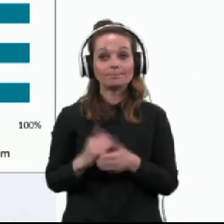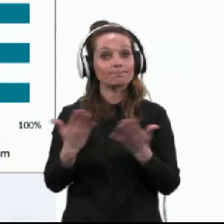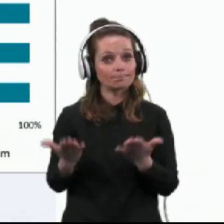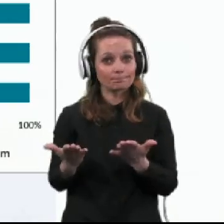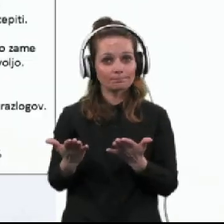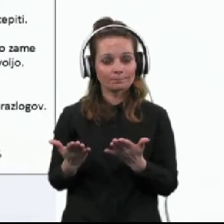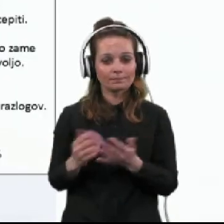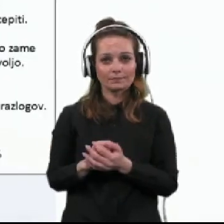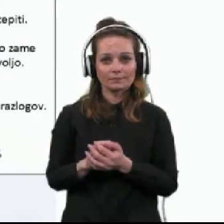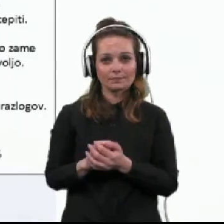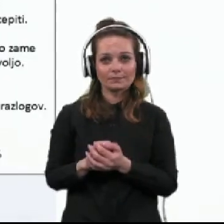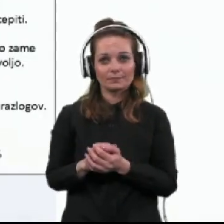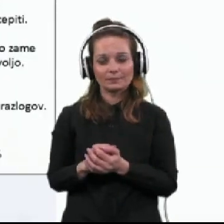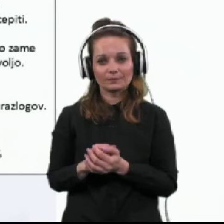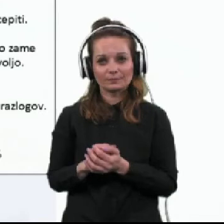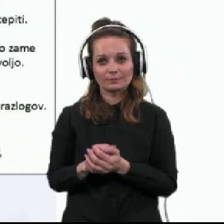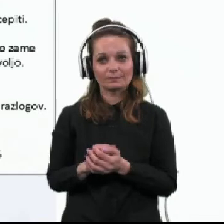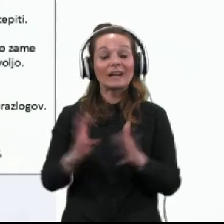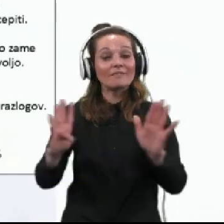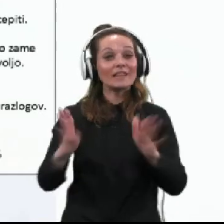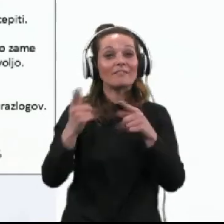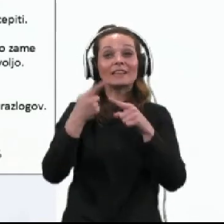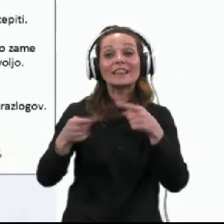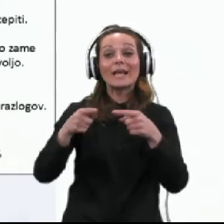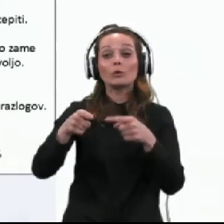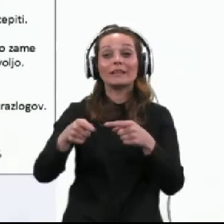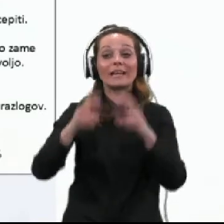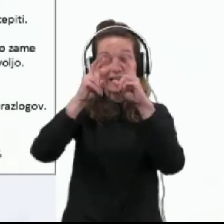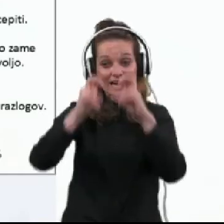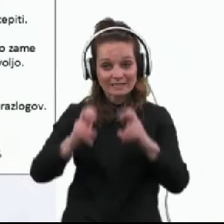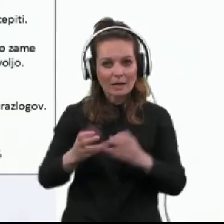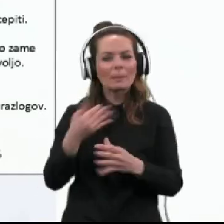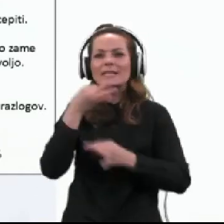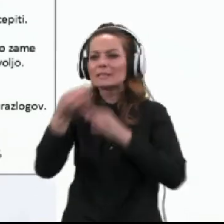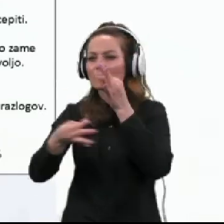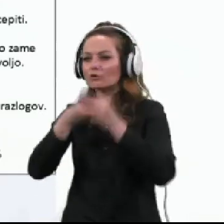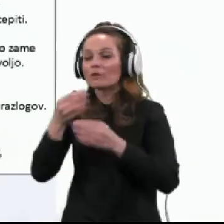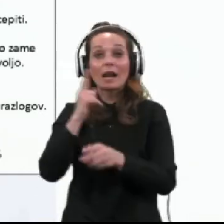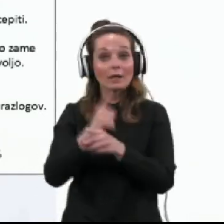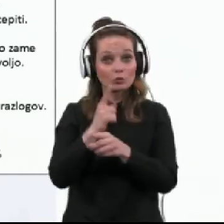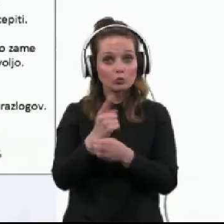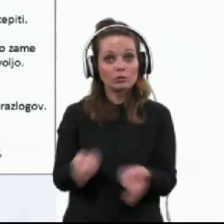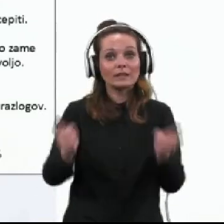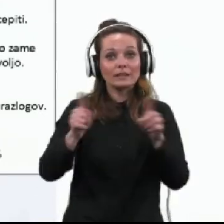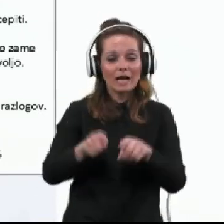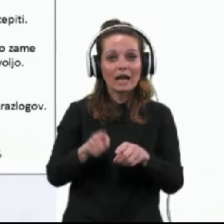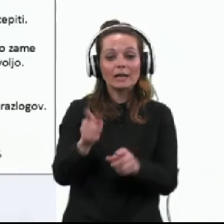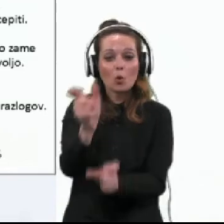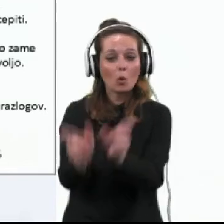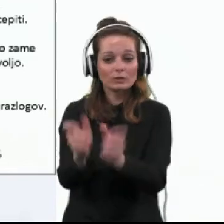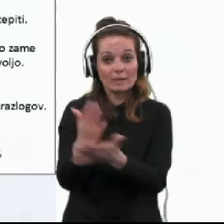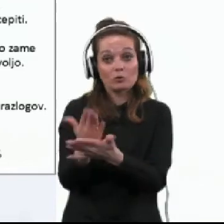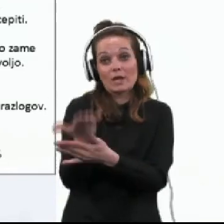Kar naslednjo. V devetem valu raziskave smo spraševali tudi, ali so anketerance že